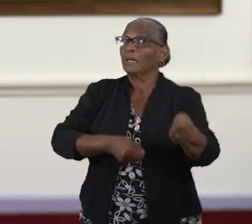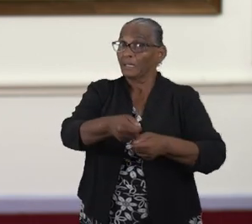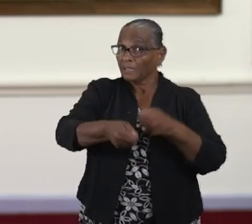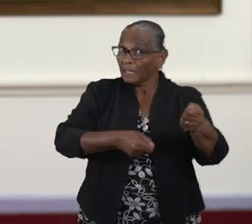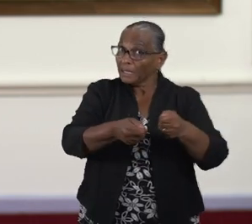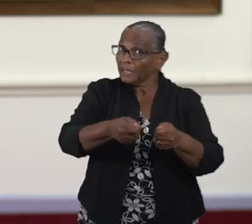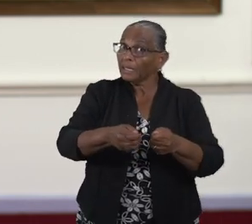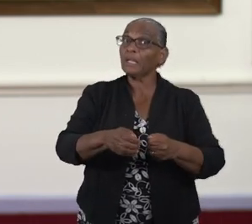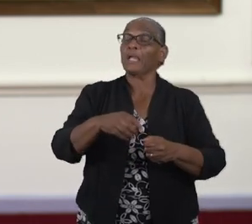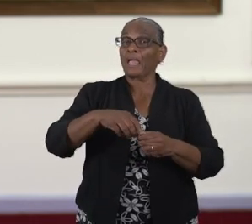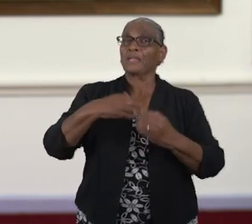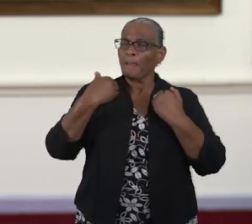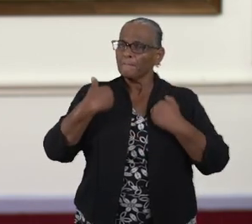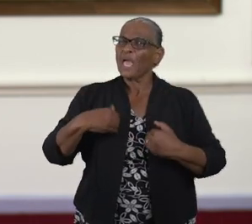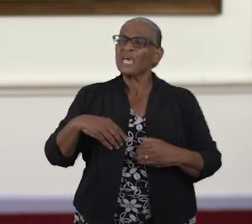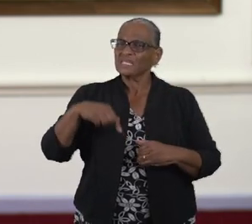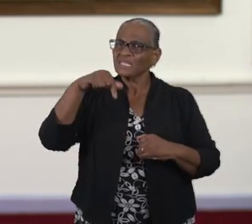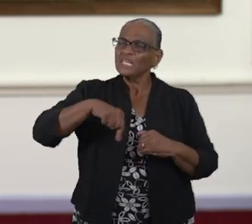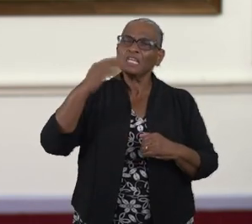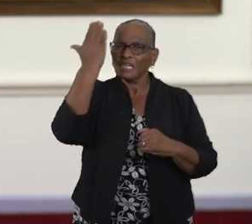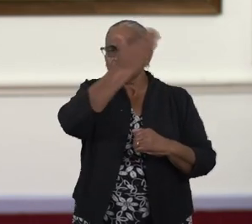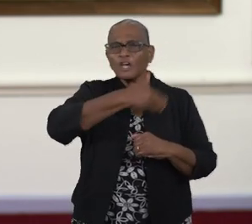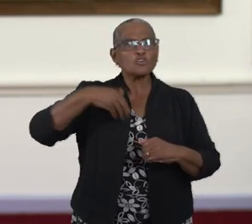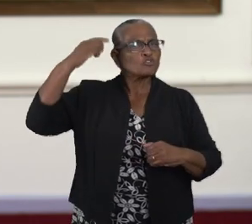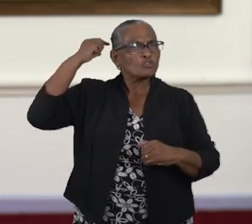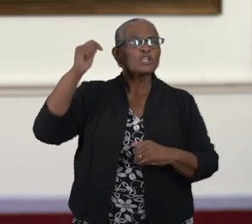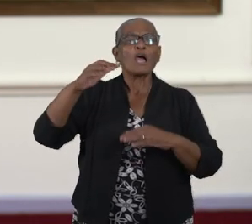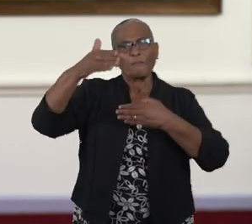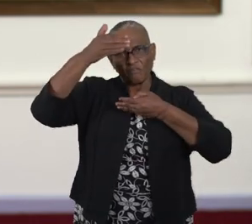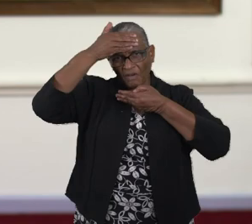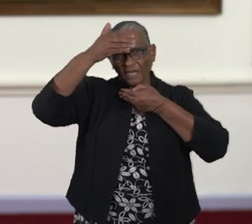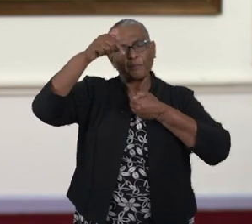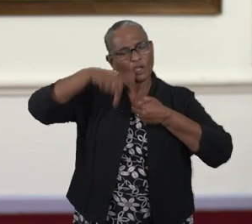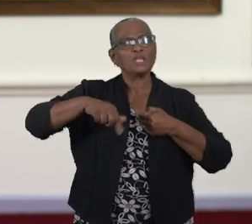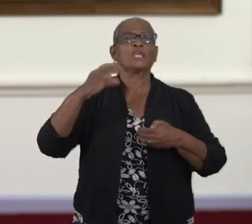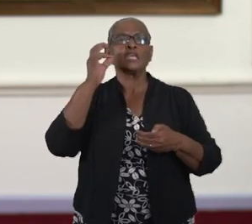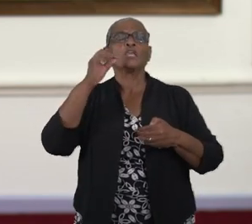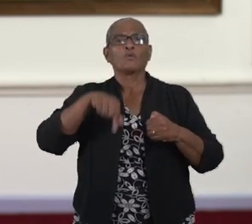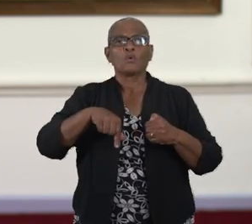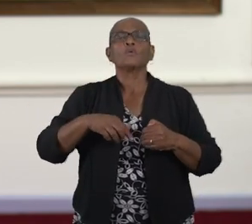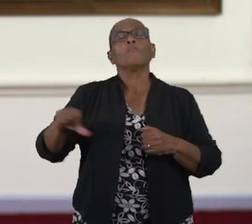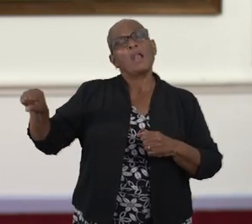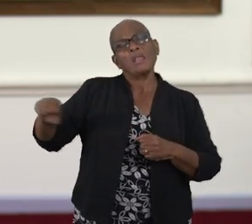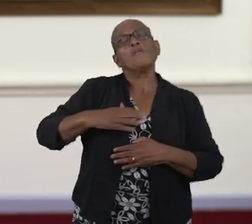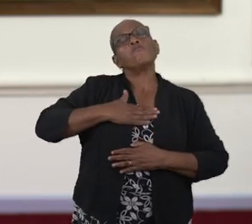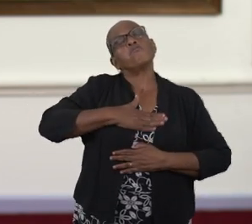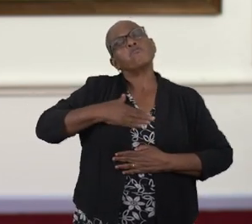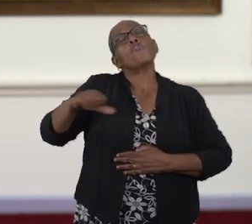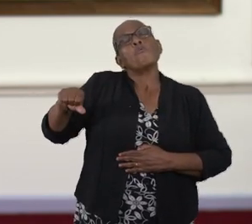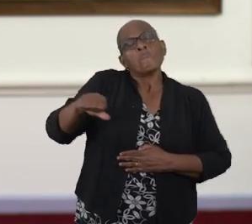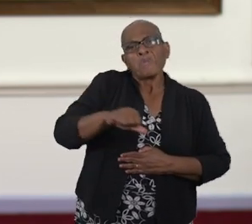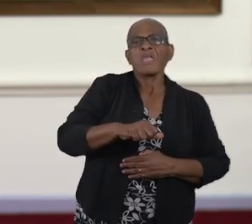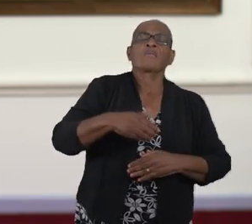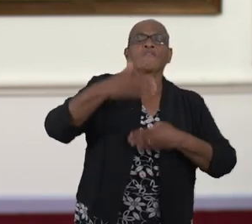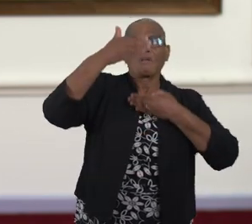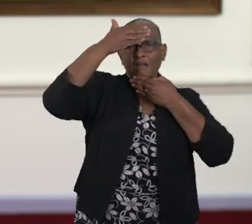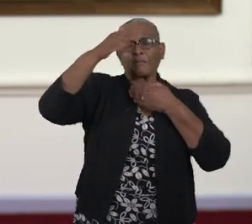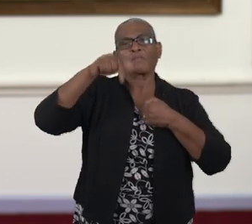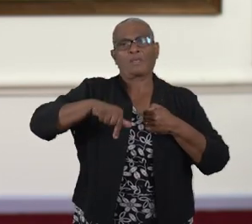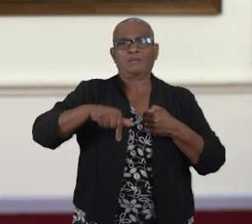regering en de inwoners van Libanon. Maar we leven ook mee met onze Surinamers van Libanese afkomst.